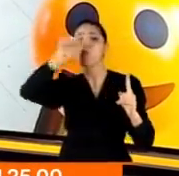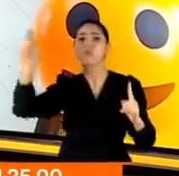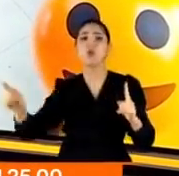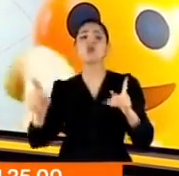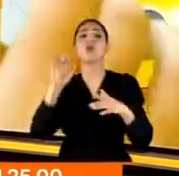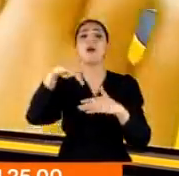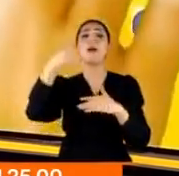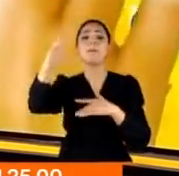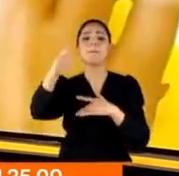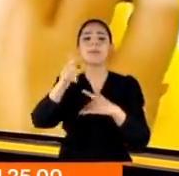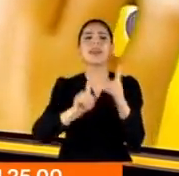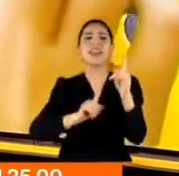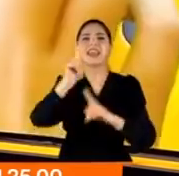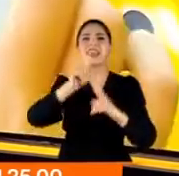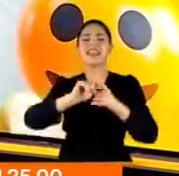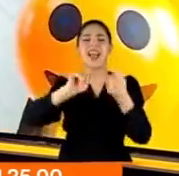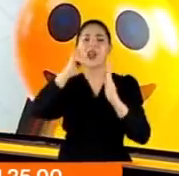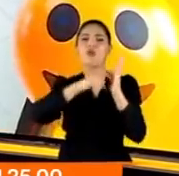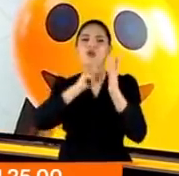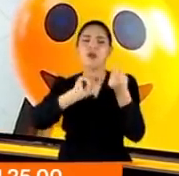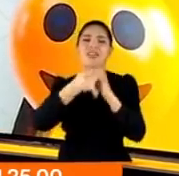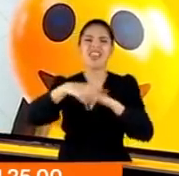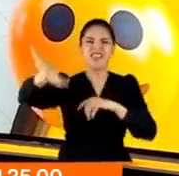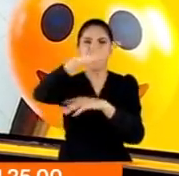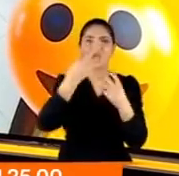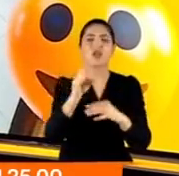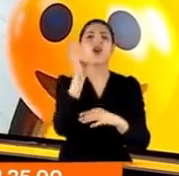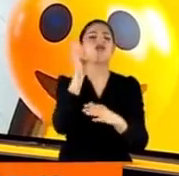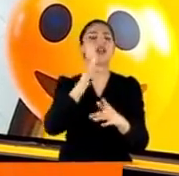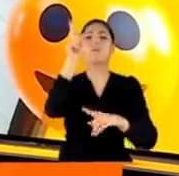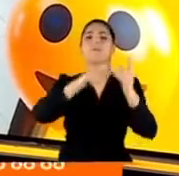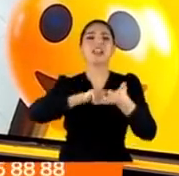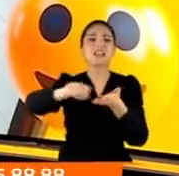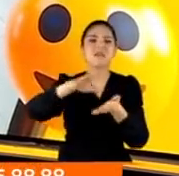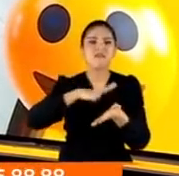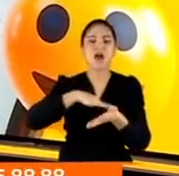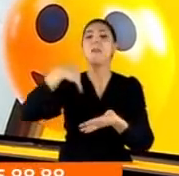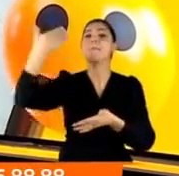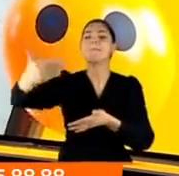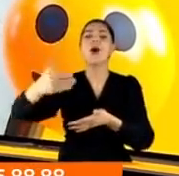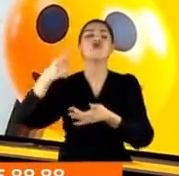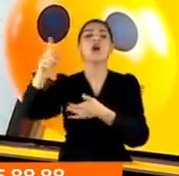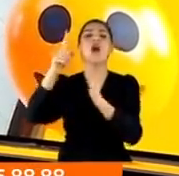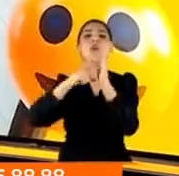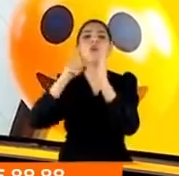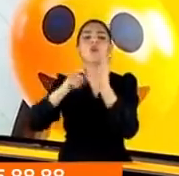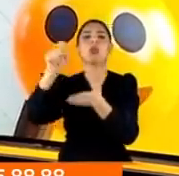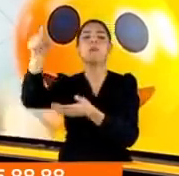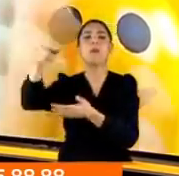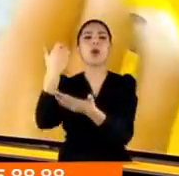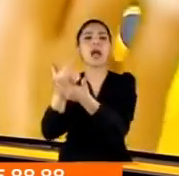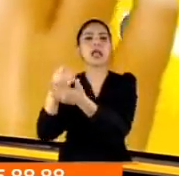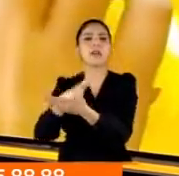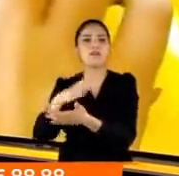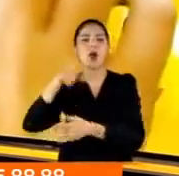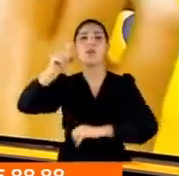dijital bir kavimler göçü yaşandı desek yeri. WhatsApp'ı silenler alternatif platformlara yöneldi. Tam bu noktada rekabet